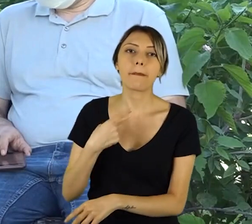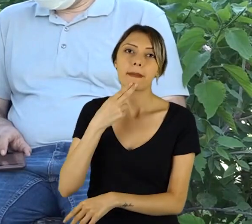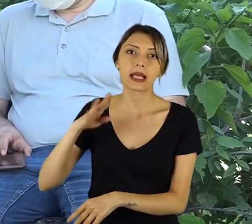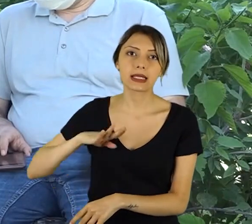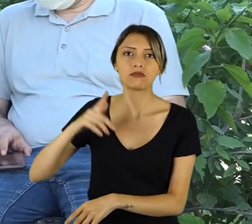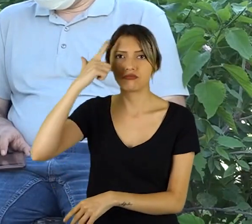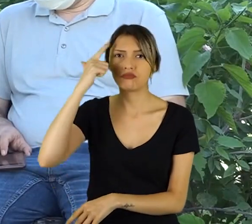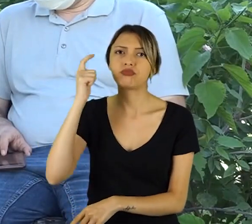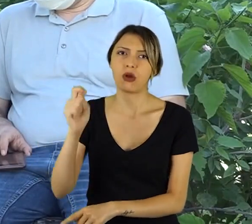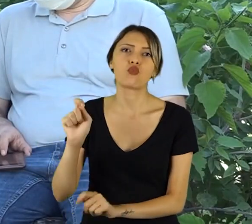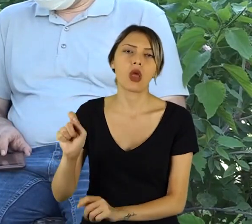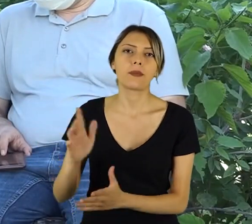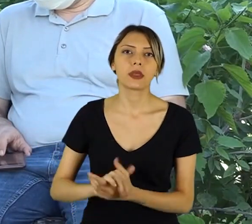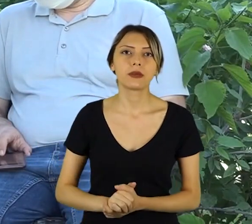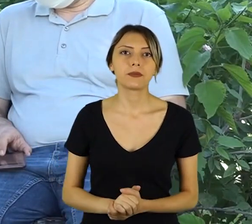Kolye olarak.